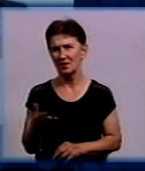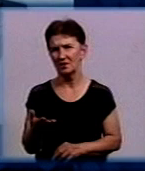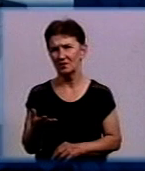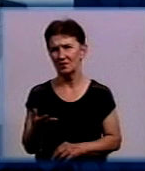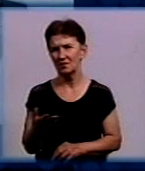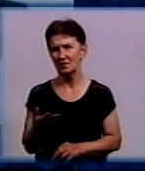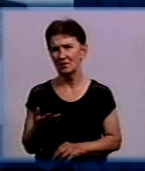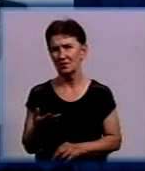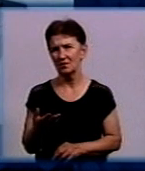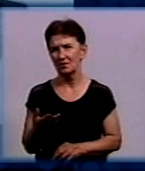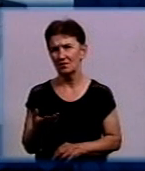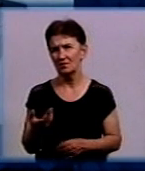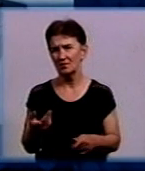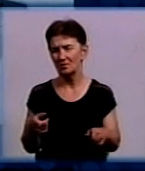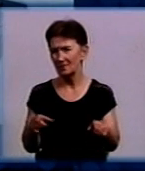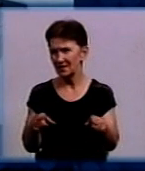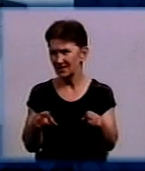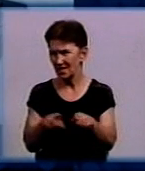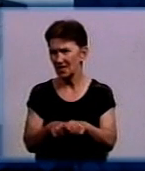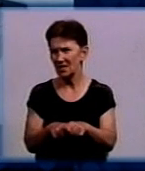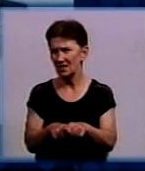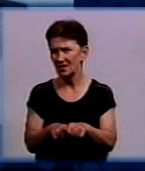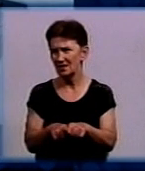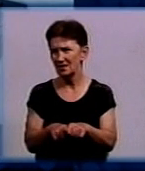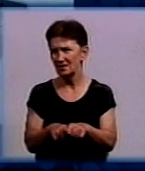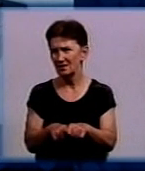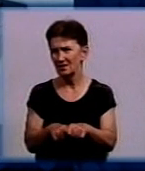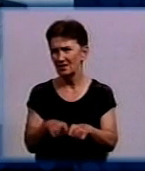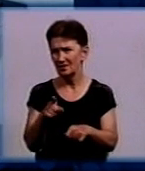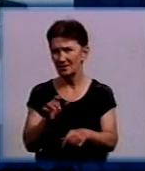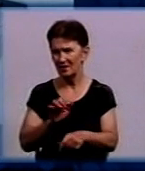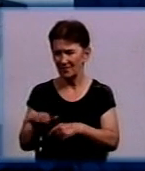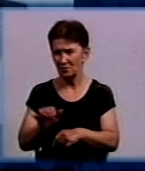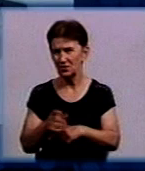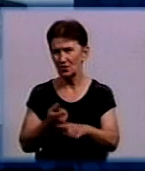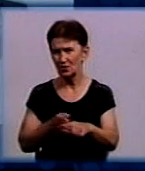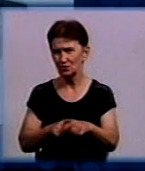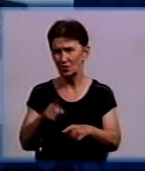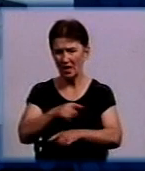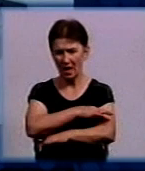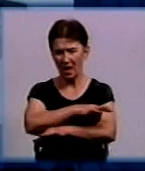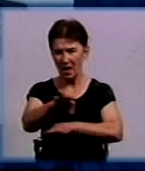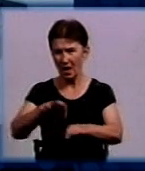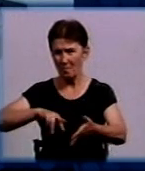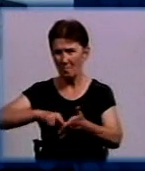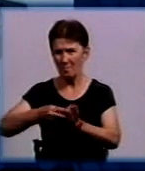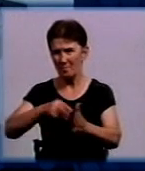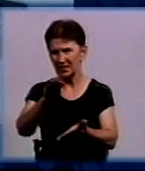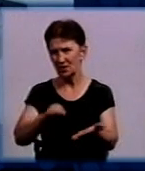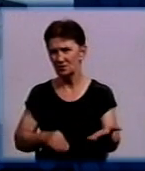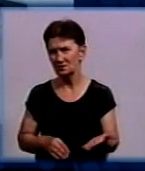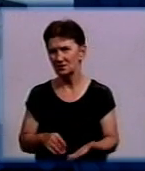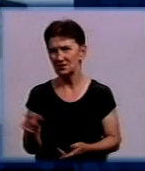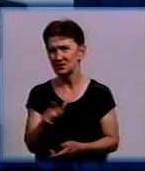питання не до мене. Питання до вирідників, роблять і проєктували цю луні, ремонт. Це була